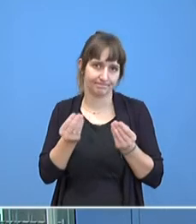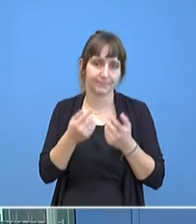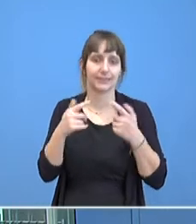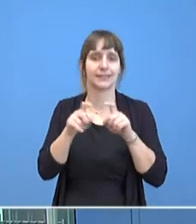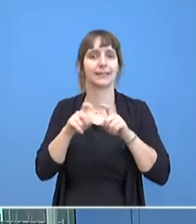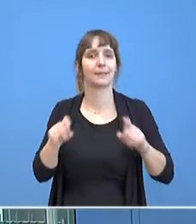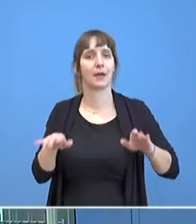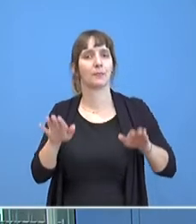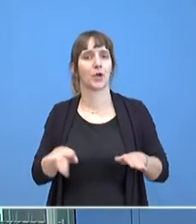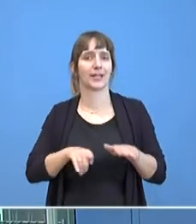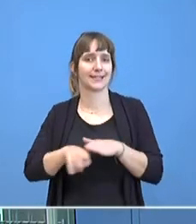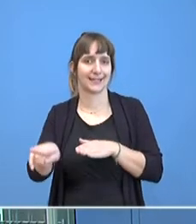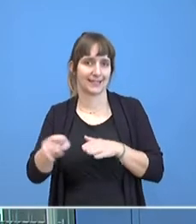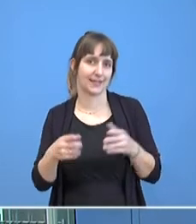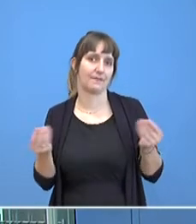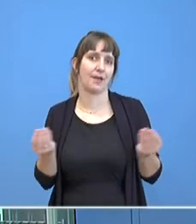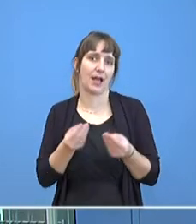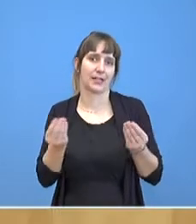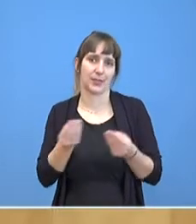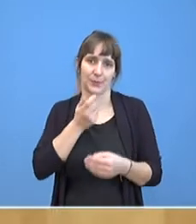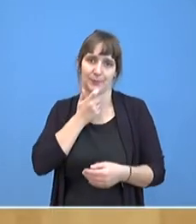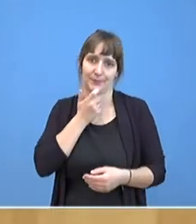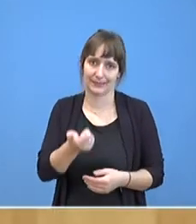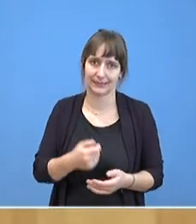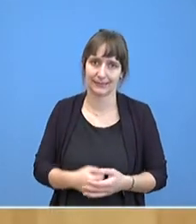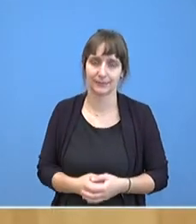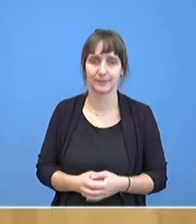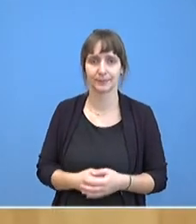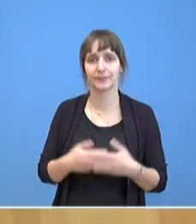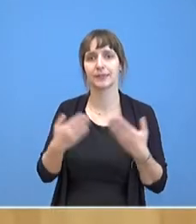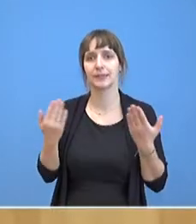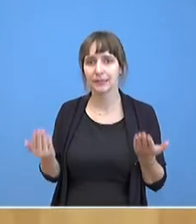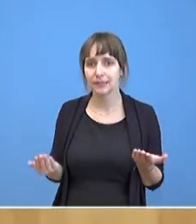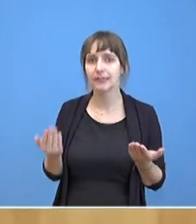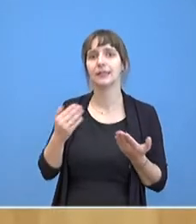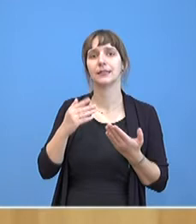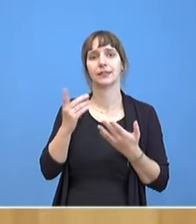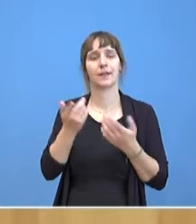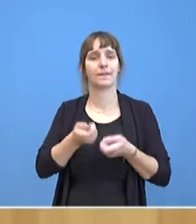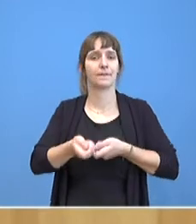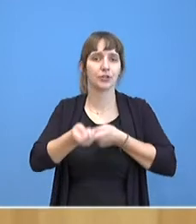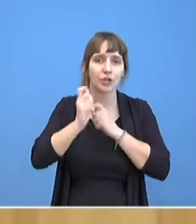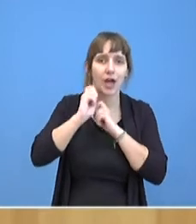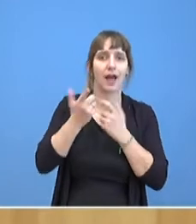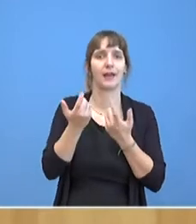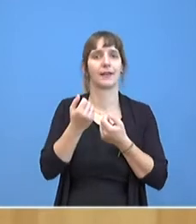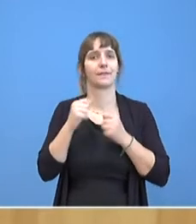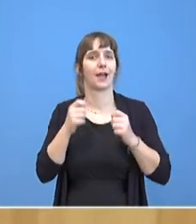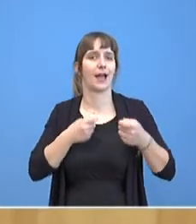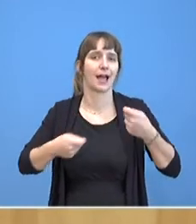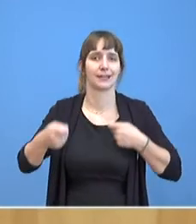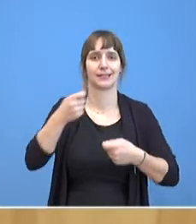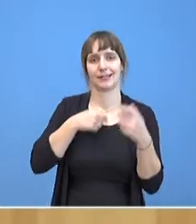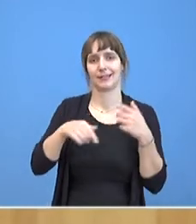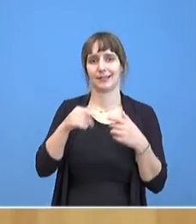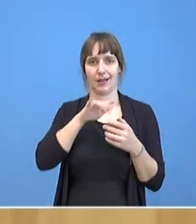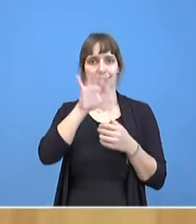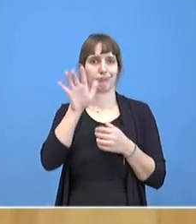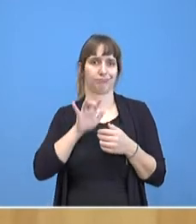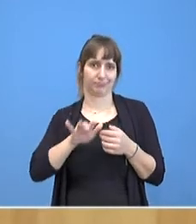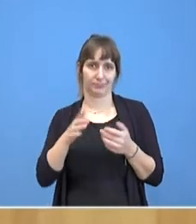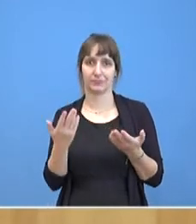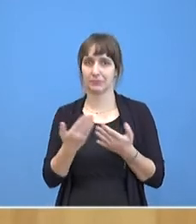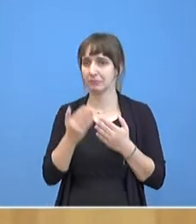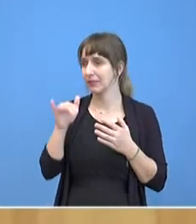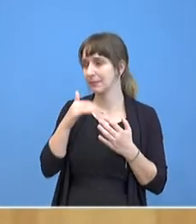Brexit. Da sind ja eben die Fragen des Level-Playing-Fields, Handels und Fischerei offen. Gibt es da irgendwas zu berichten, wo Sie